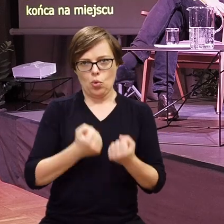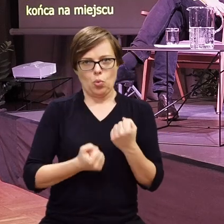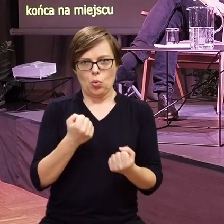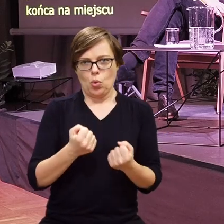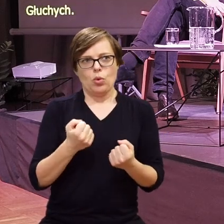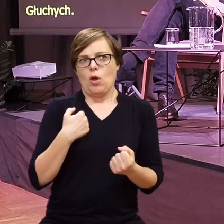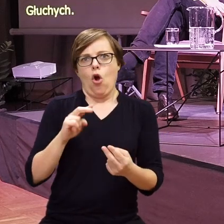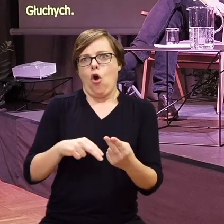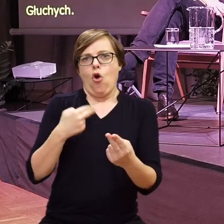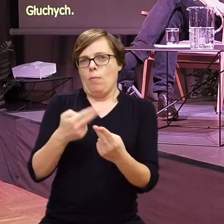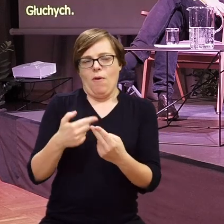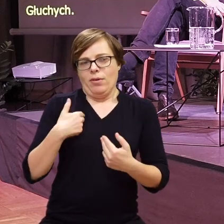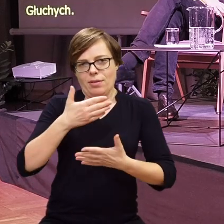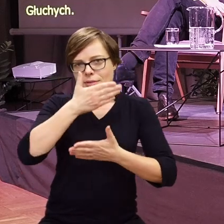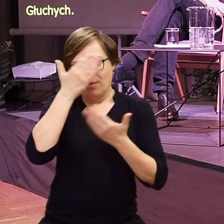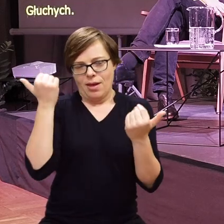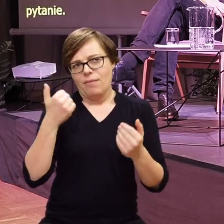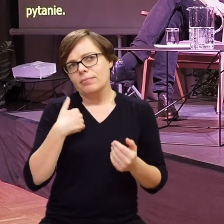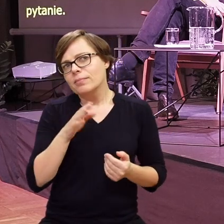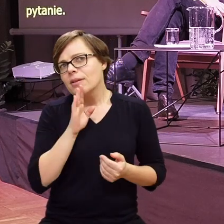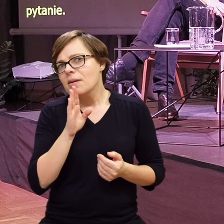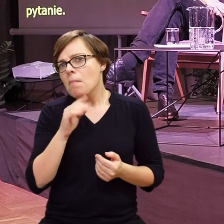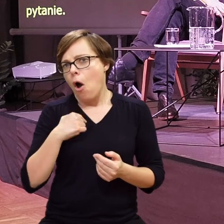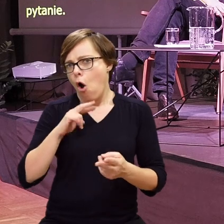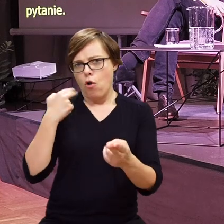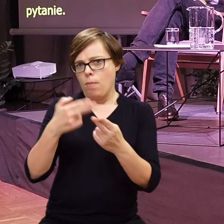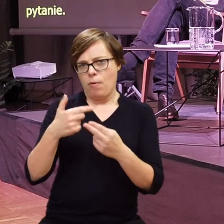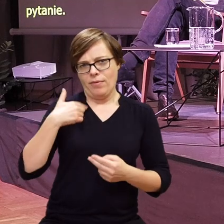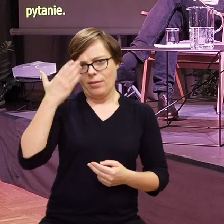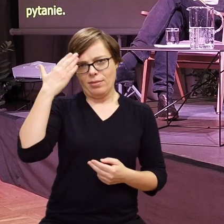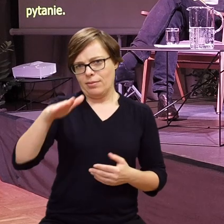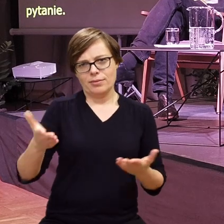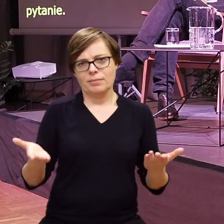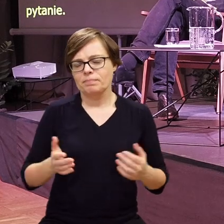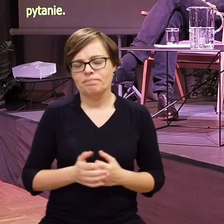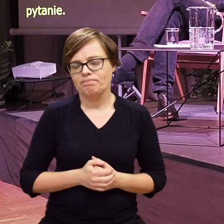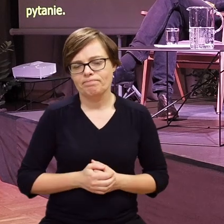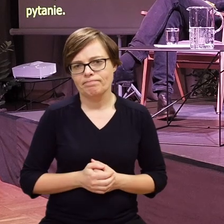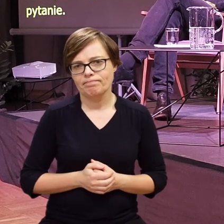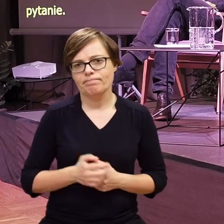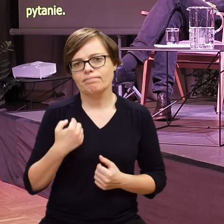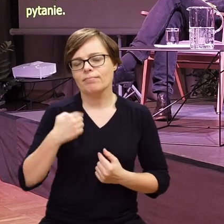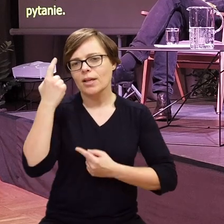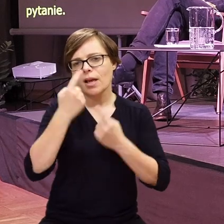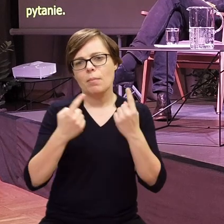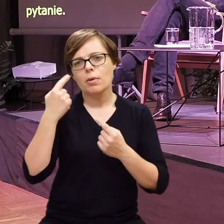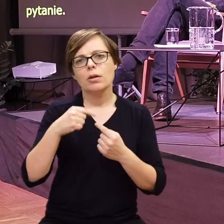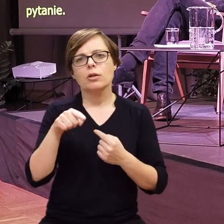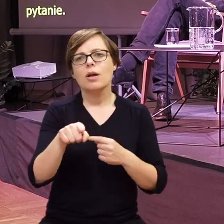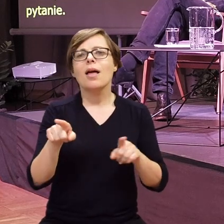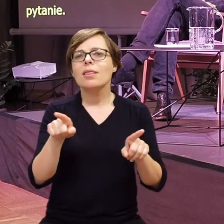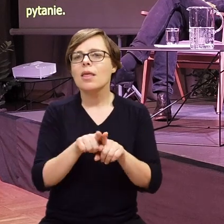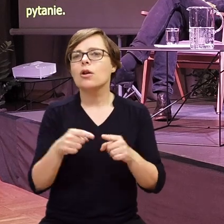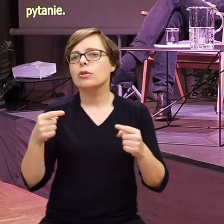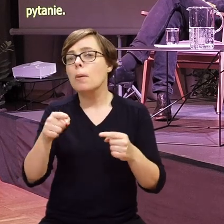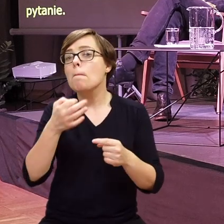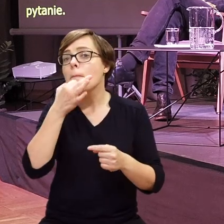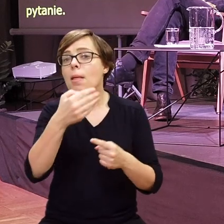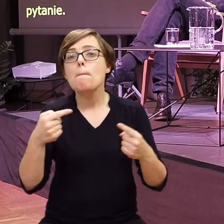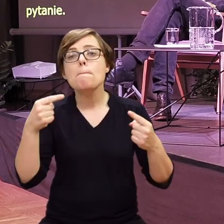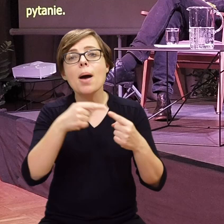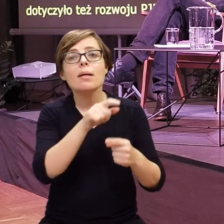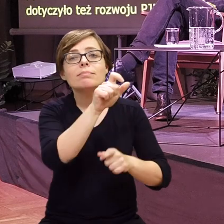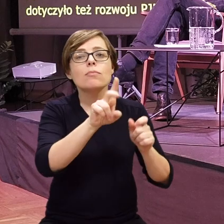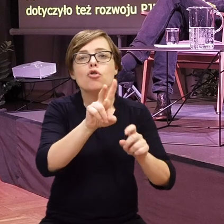Nie wiem, co mogę powiedzieć. Chyba nie znam odpowiedzi. Myślę, że to jest też pytanie do badaczy